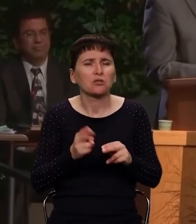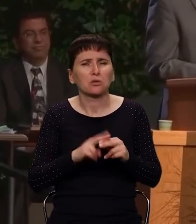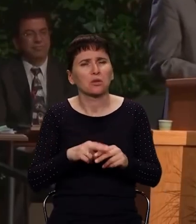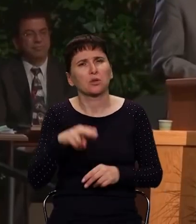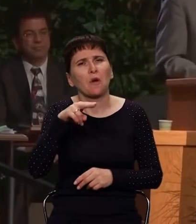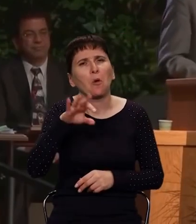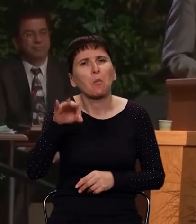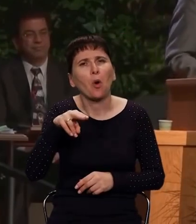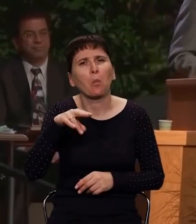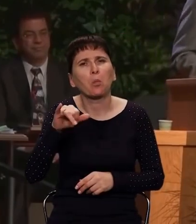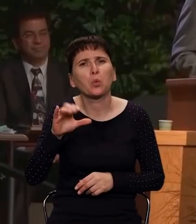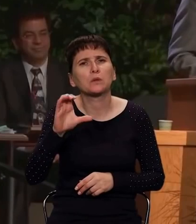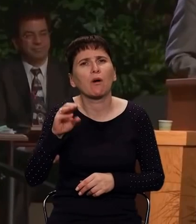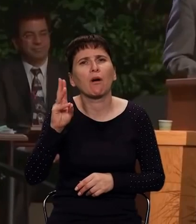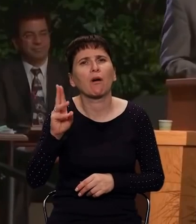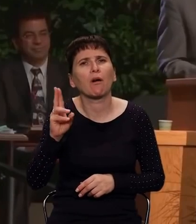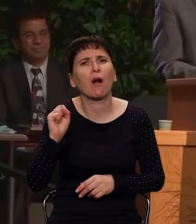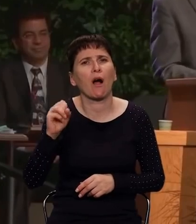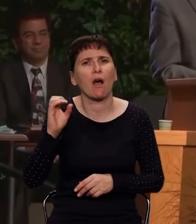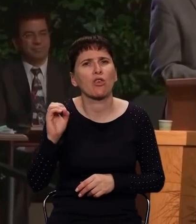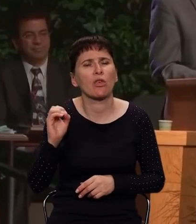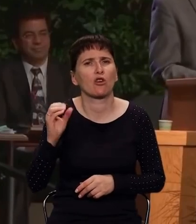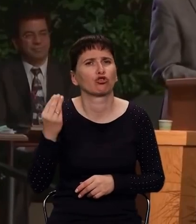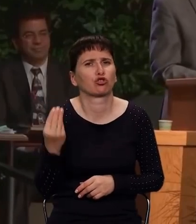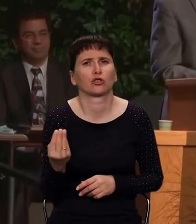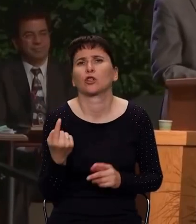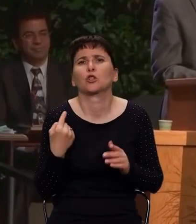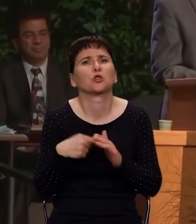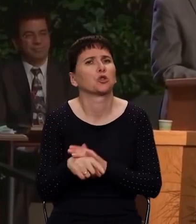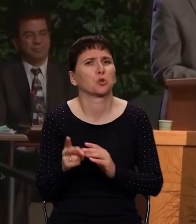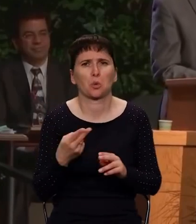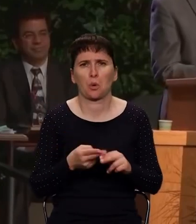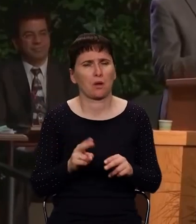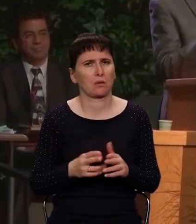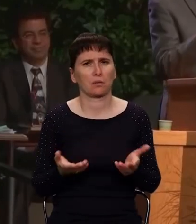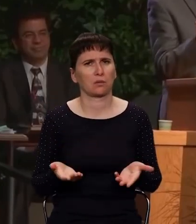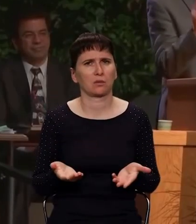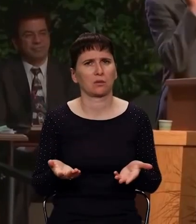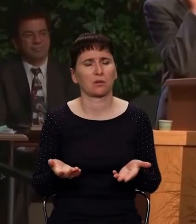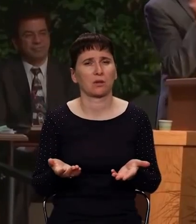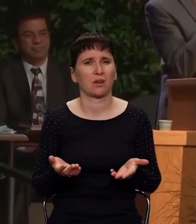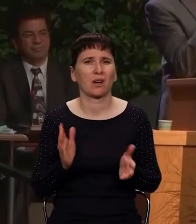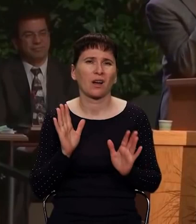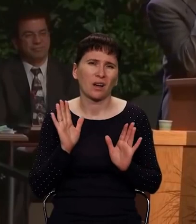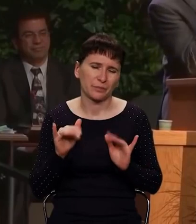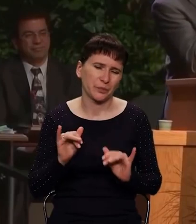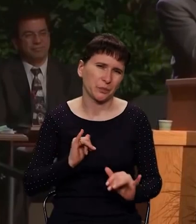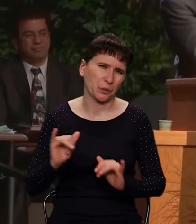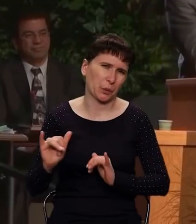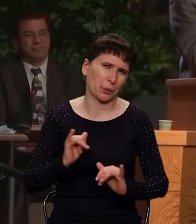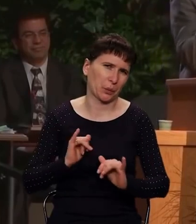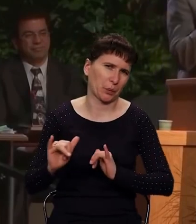попустительство? Что такое попустительство? Это снисходительное